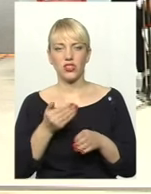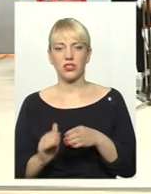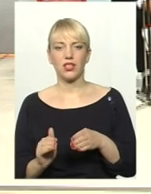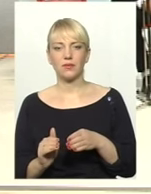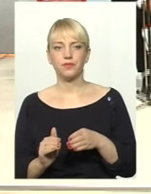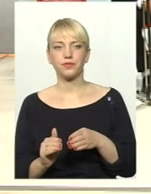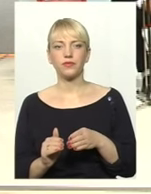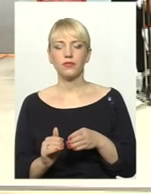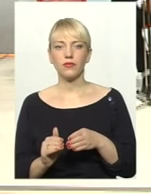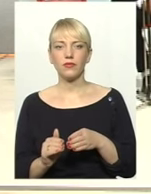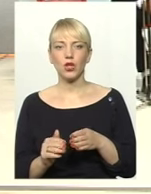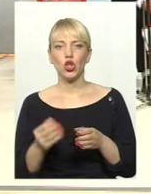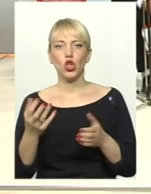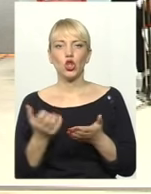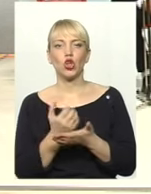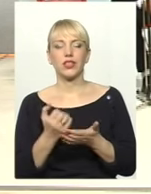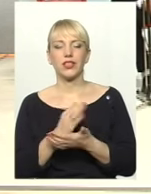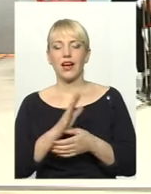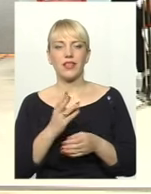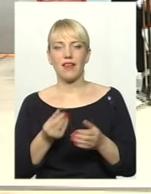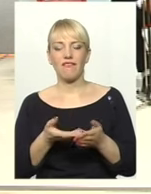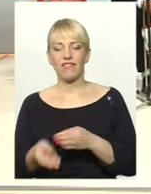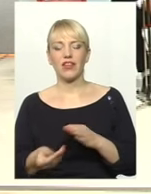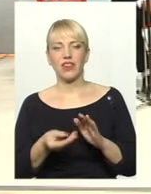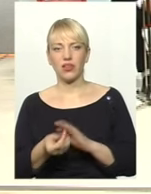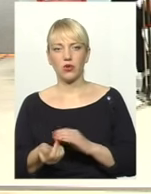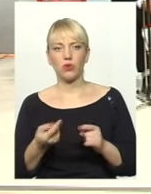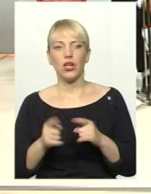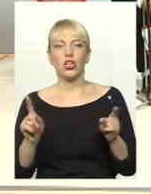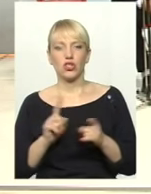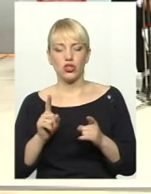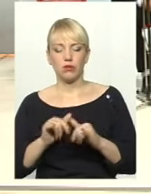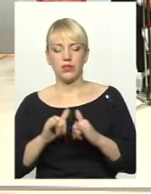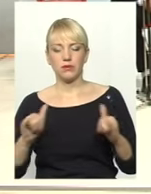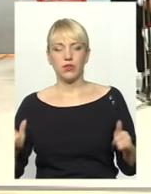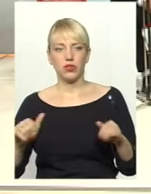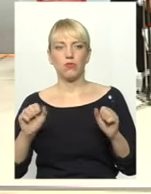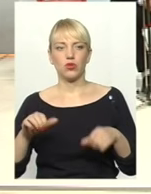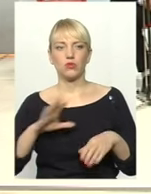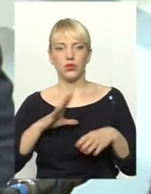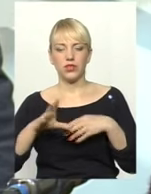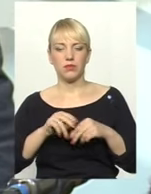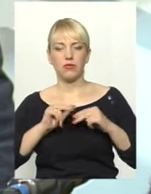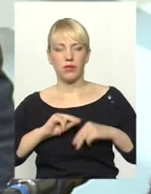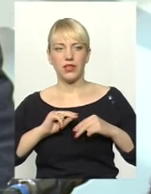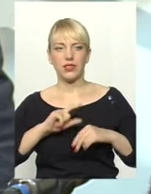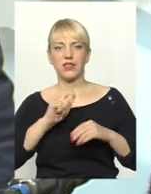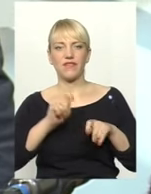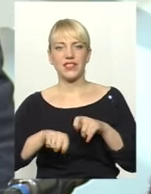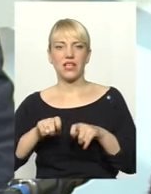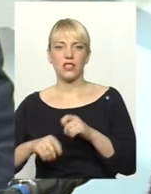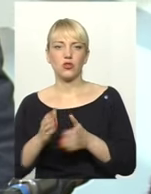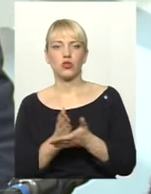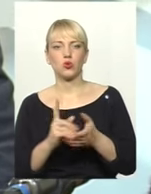дохідні, а не видаткові, щоби збільшити. Напевне, буде тісна співпраця з фіскальною службою,